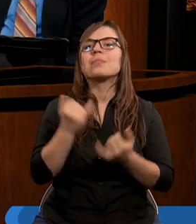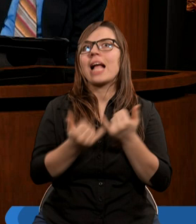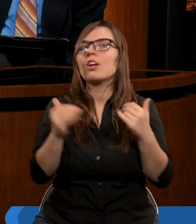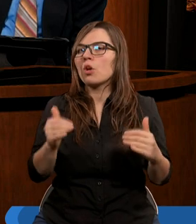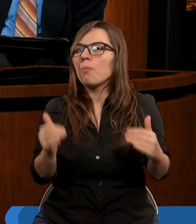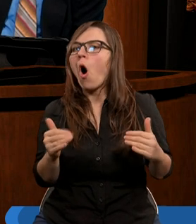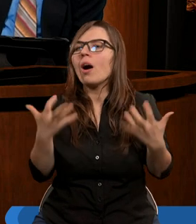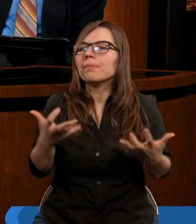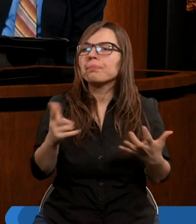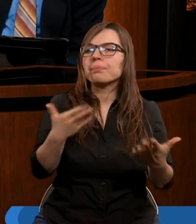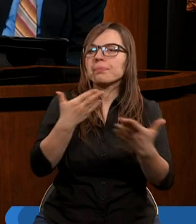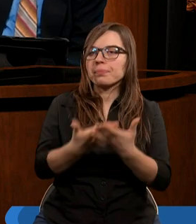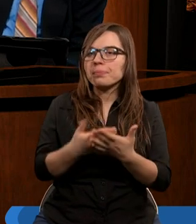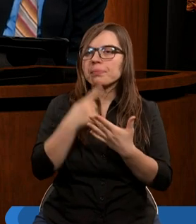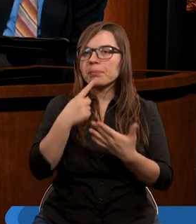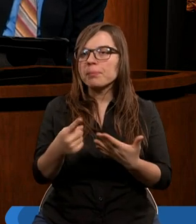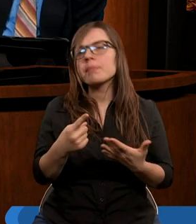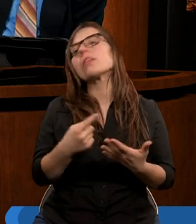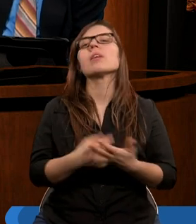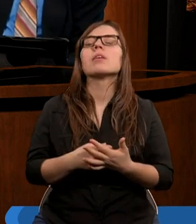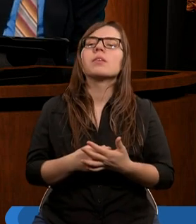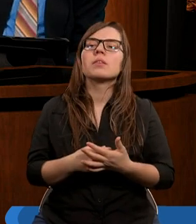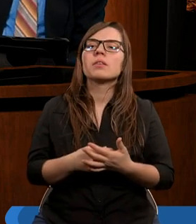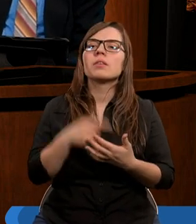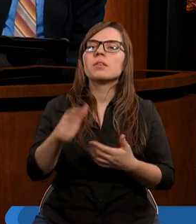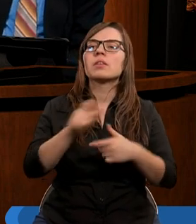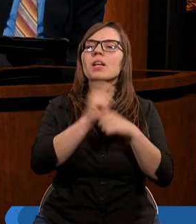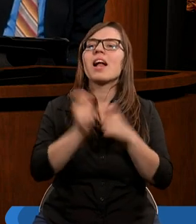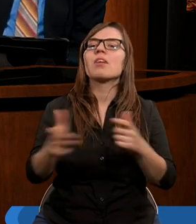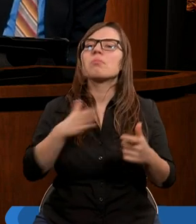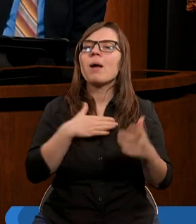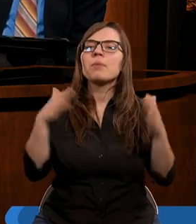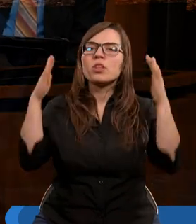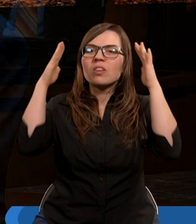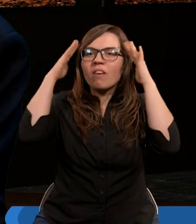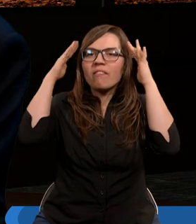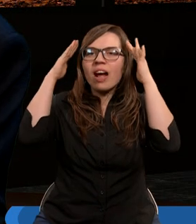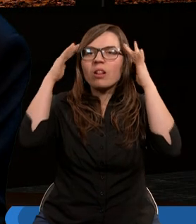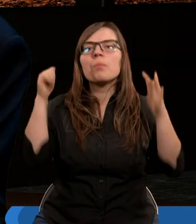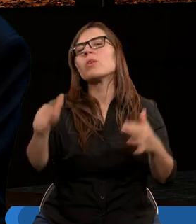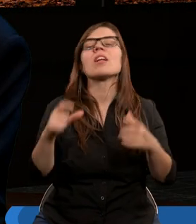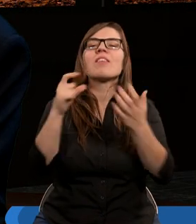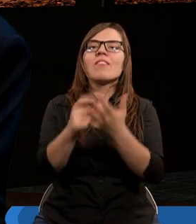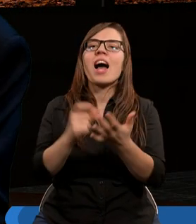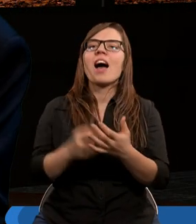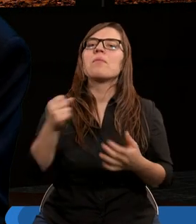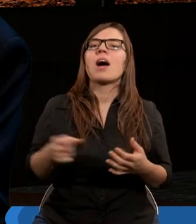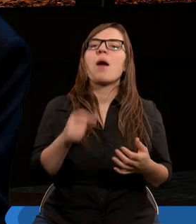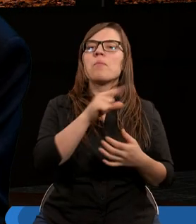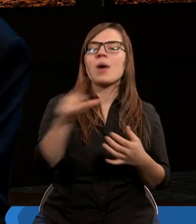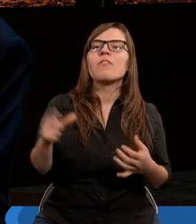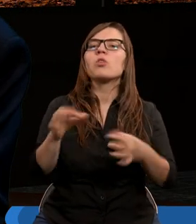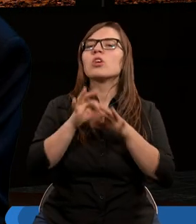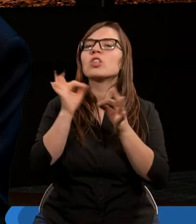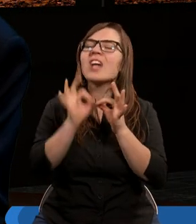Jeśli mogę, znaczy chciałbym wtrącić. Cały czas mam świadomość, że ten fragment apostoł Paweł szczególnie